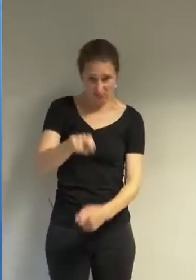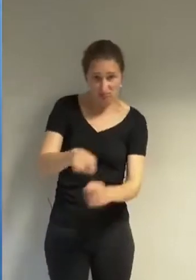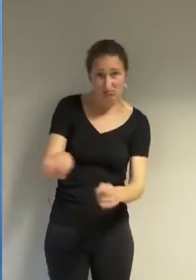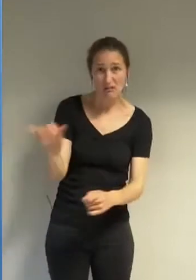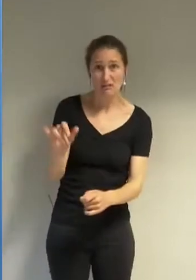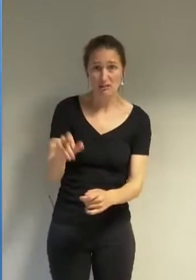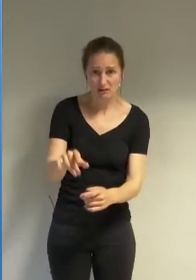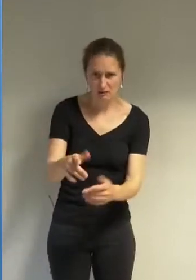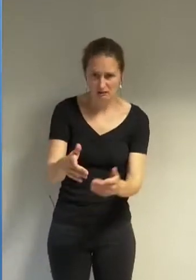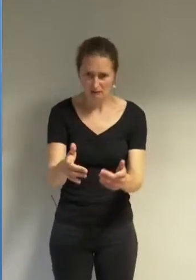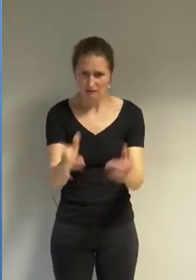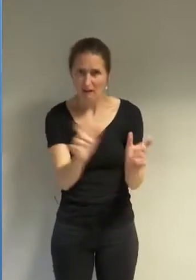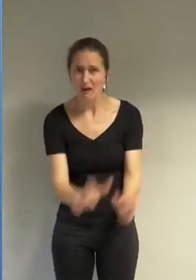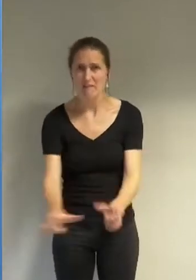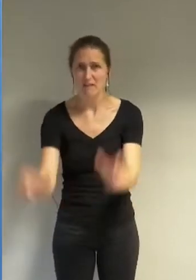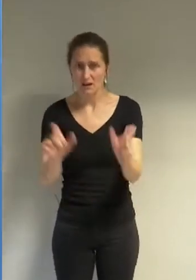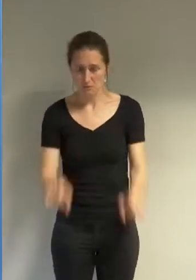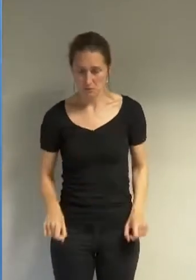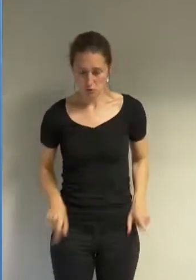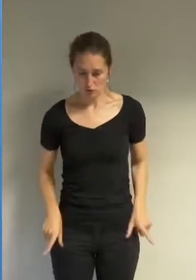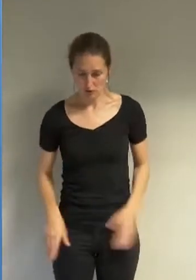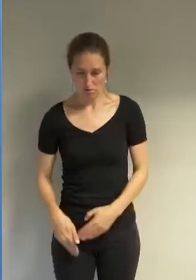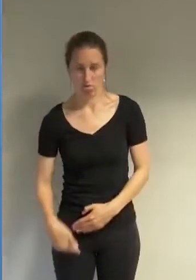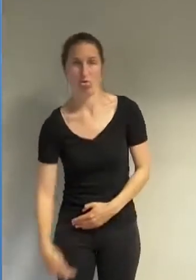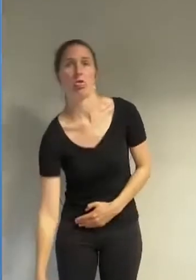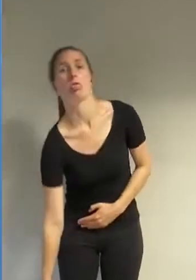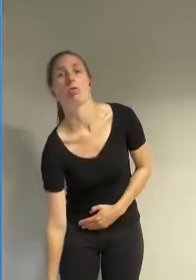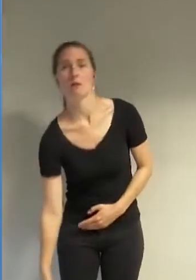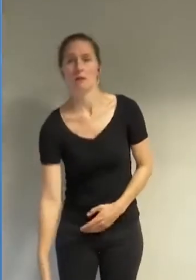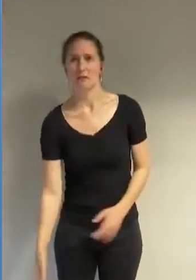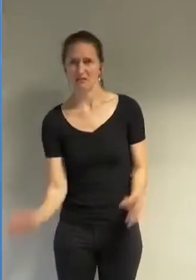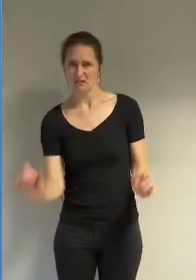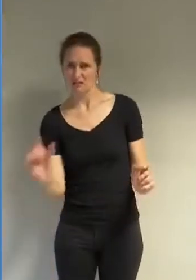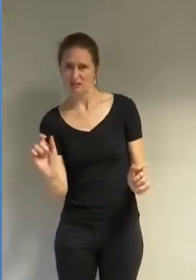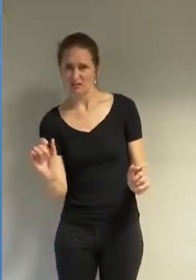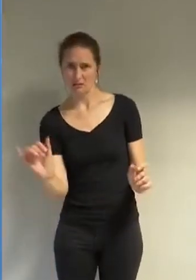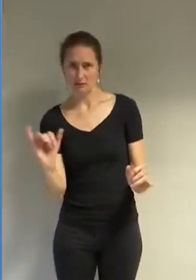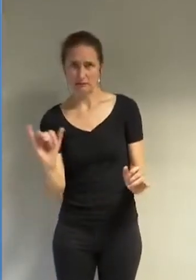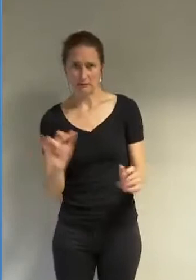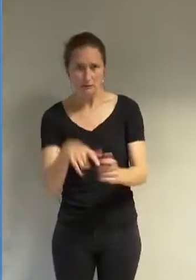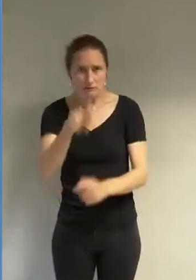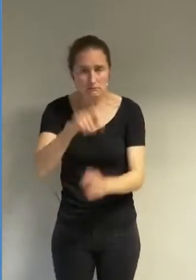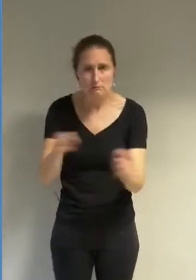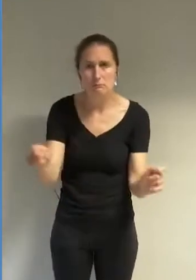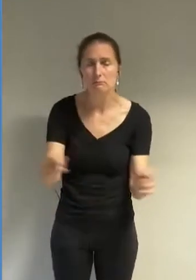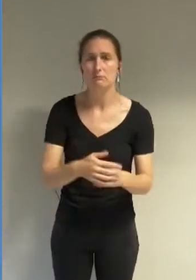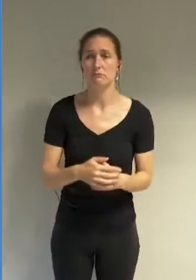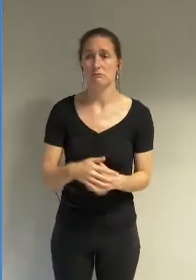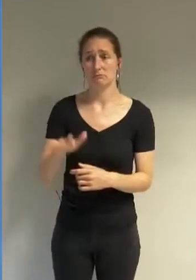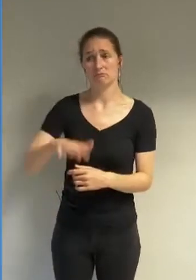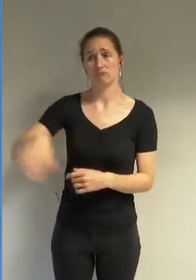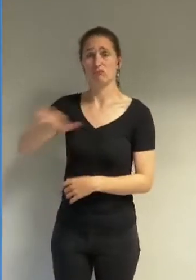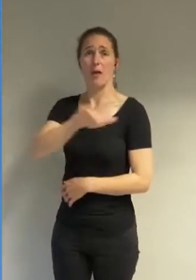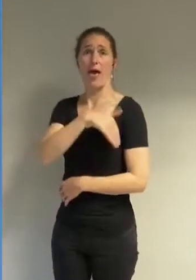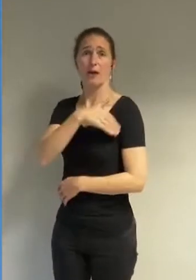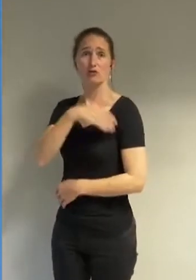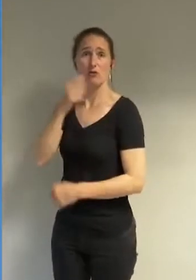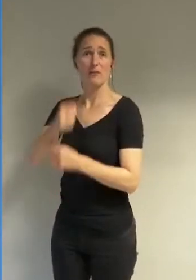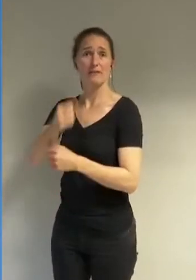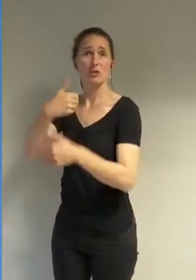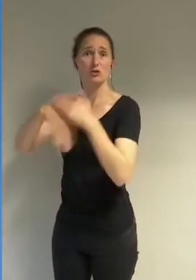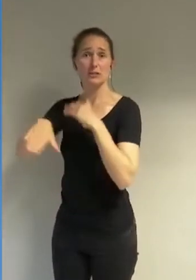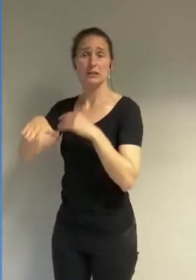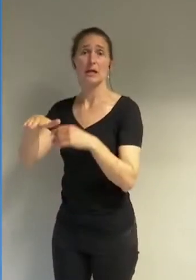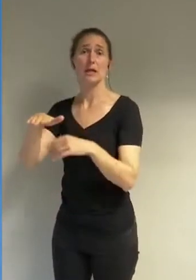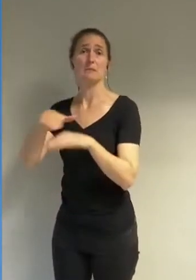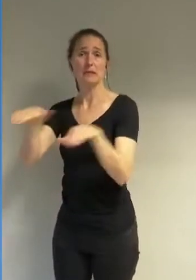si la jupette en question ne dépasse pas la mi-cuisse comme stipulé dans le règlement les agents des piscines devront-ils se munir d'un